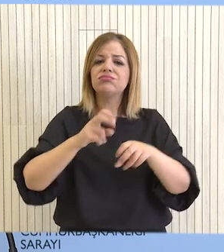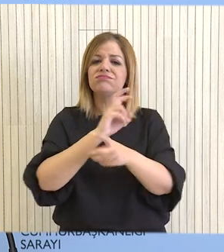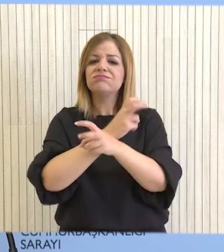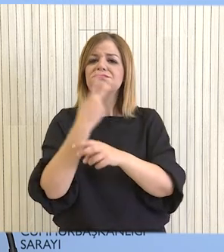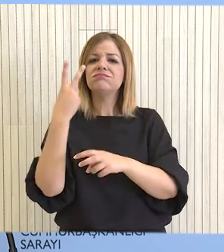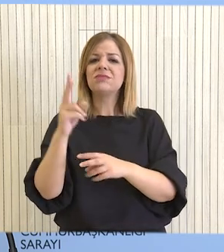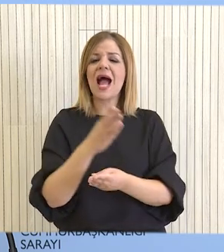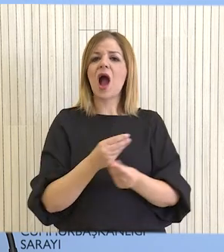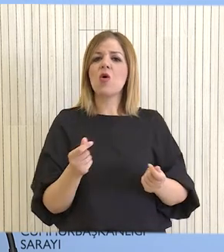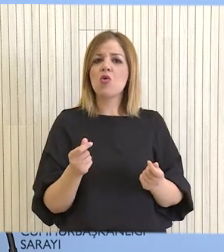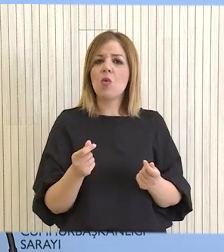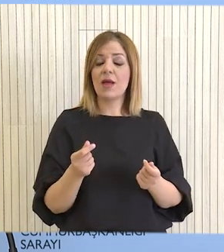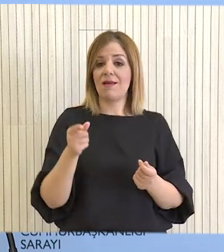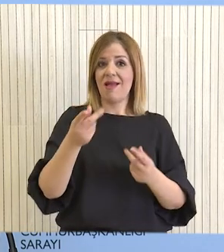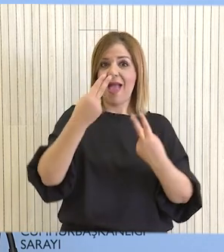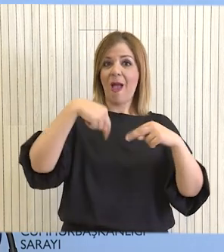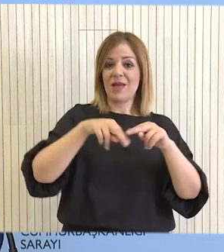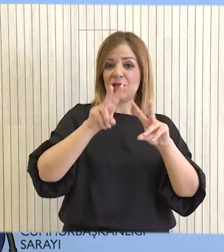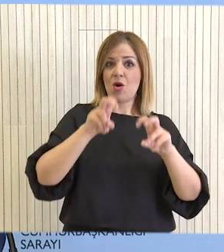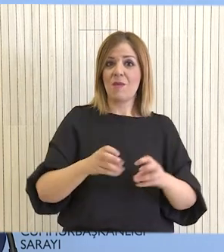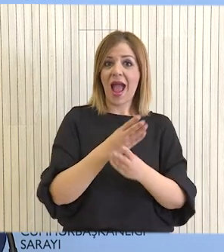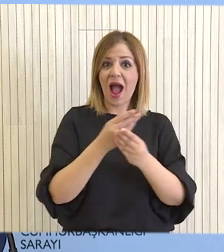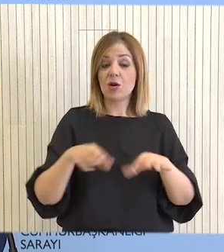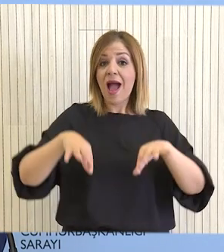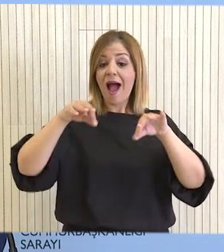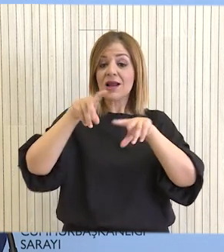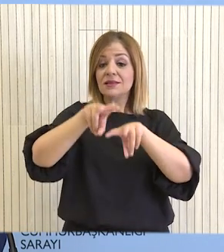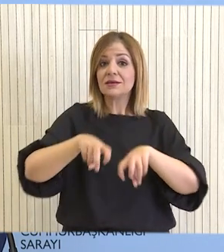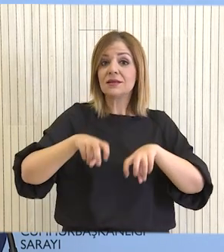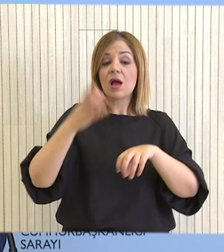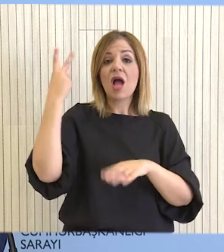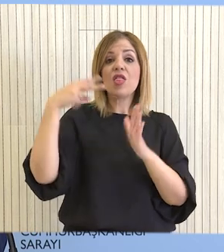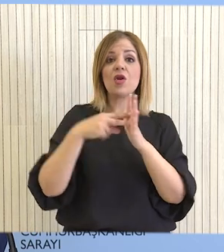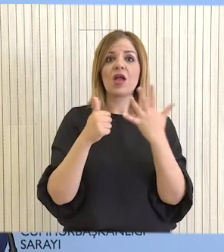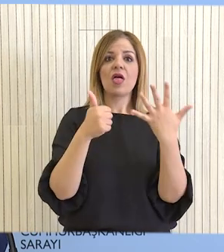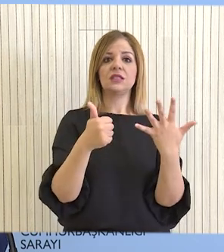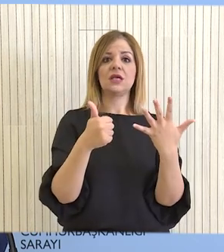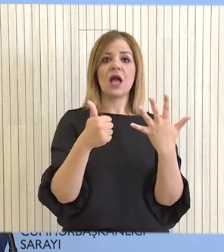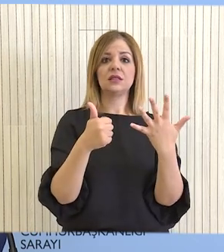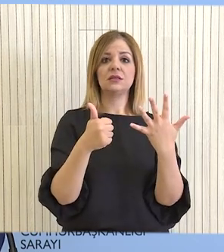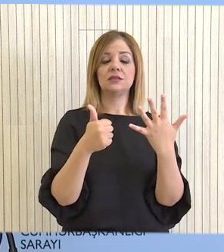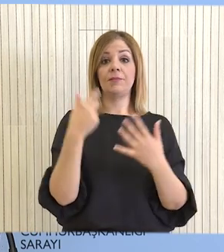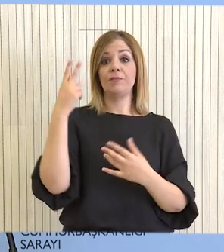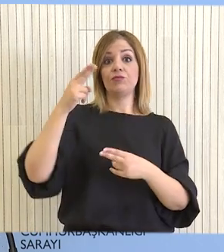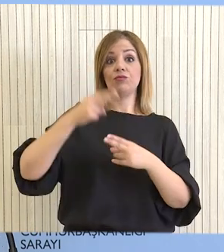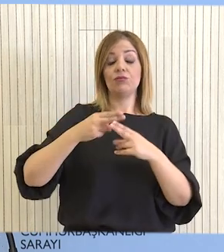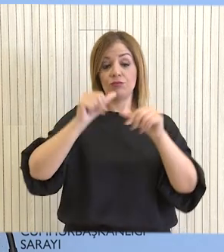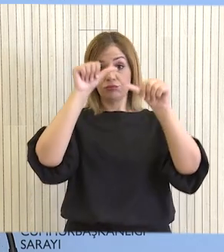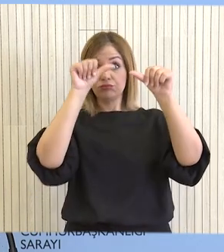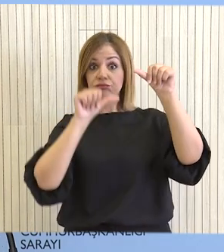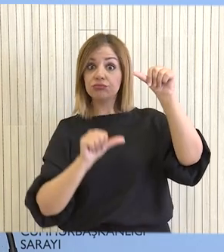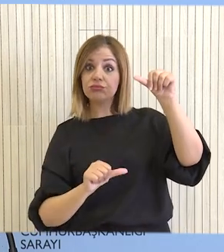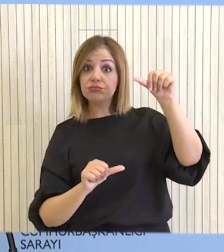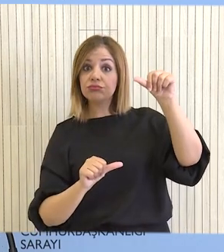Αγνοωμένων. Η Διερευνητική Επιτροπή Αγνοωμένων ξεκίνησε ανασκαφές και εκταφές το 2006. Σύμφωνα με την επίσημη λίστα των Αγνοωμένων